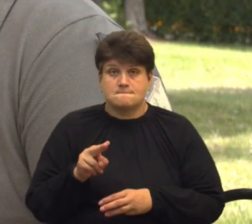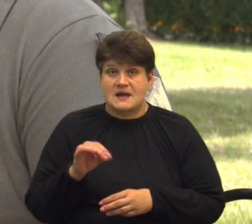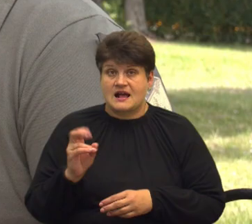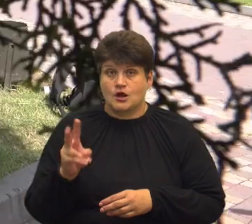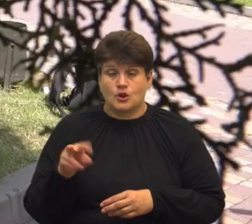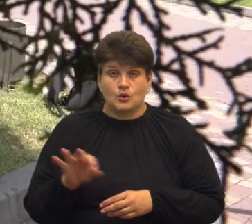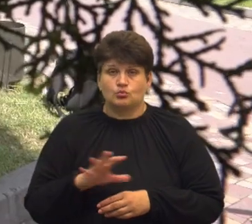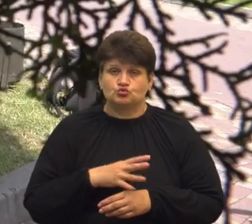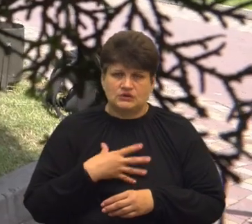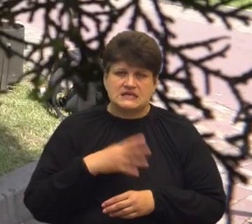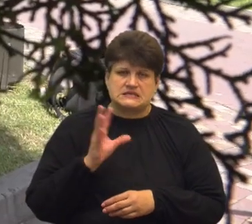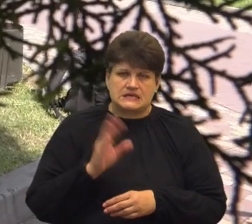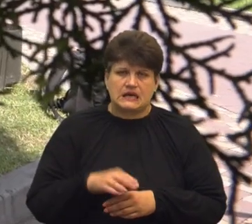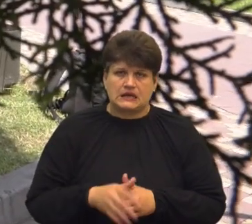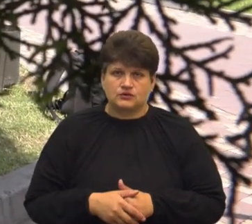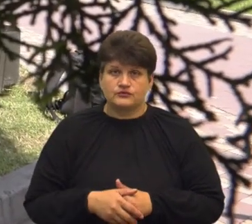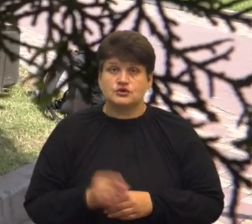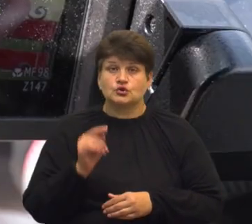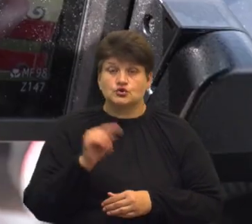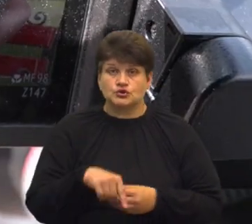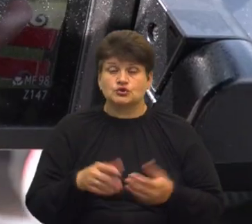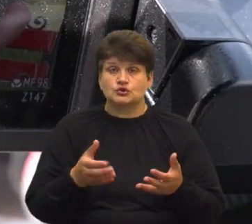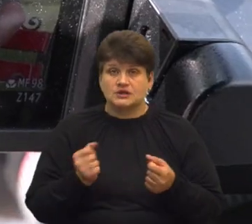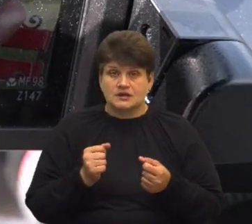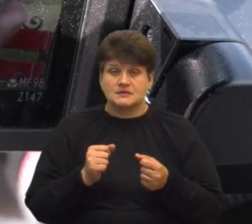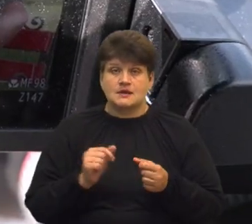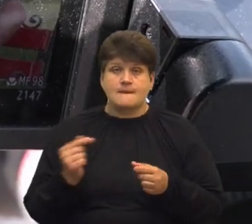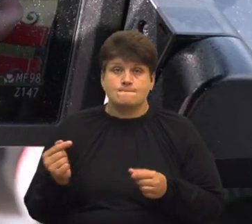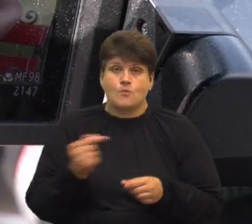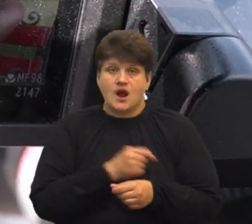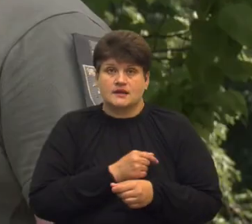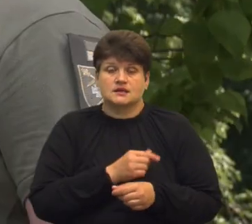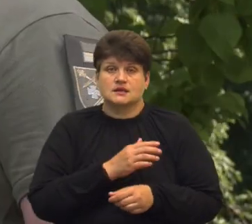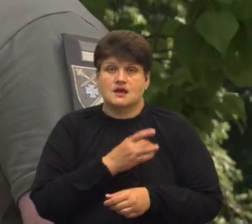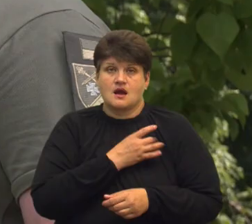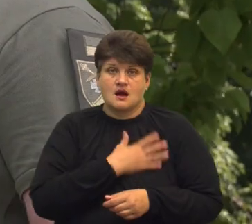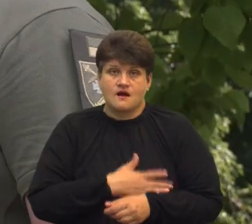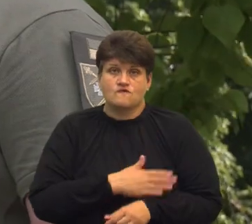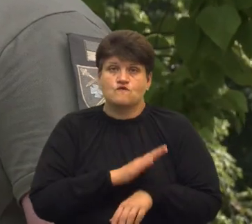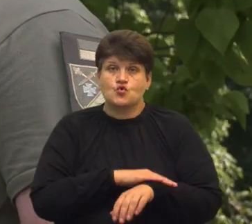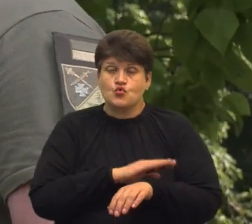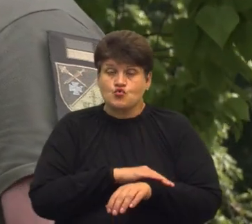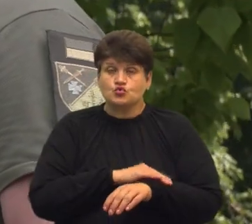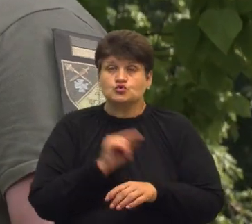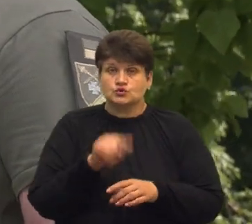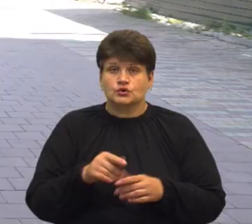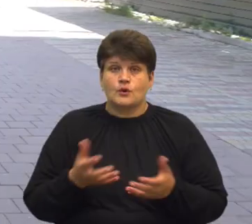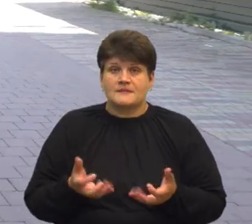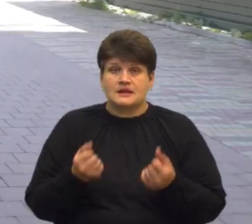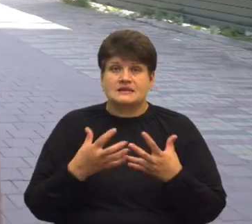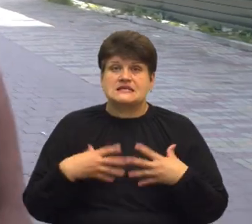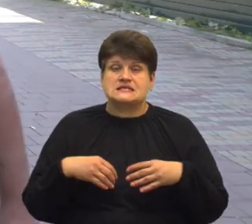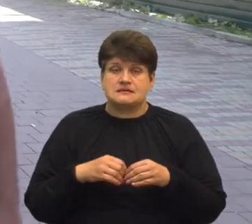загинувші. Тоді, каже Ігор, отримав осколкове поранення у руку. На війні, розповідає, його підтримувала сім'я.